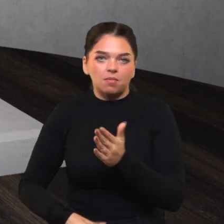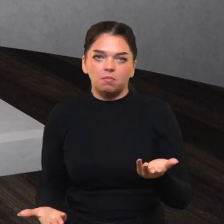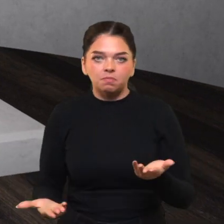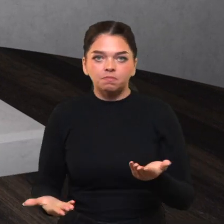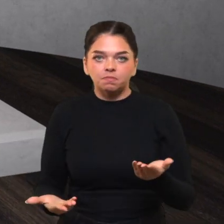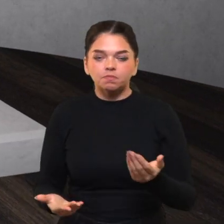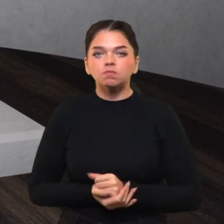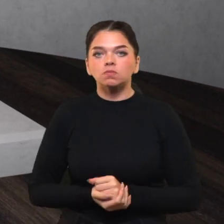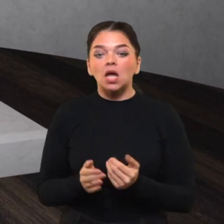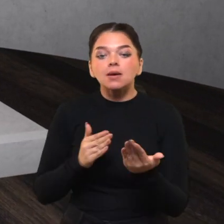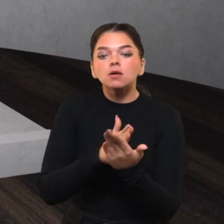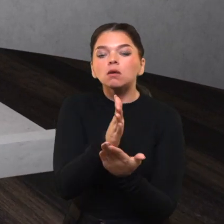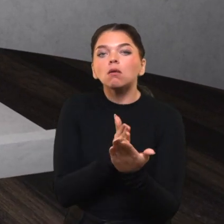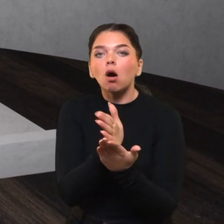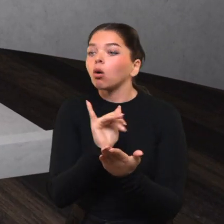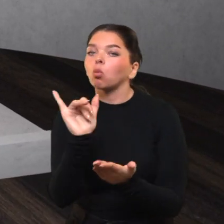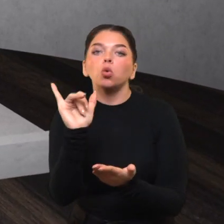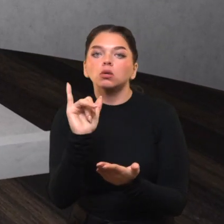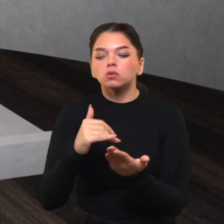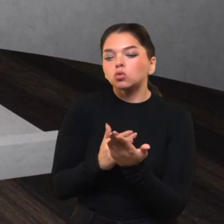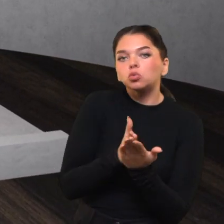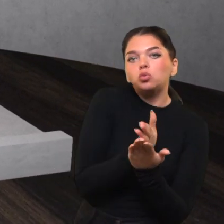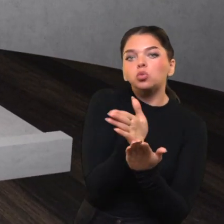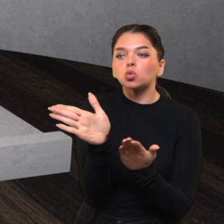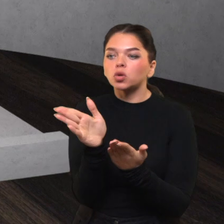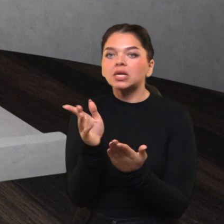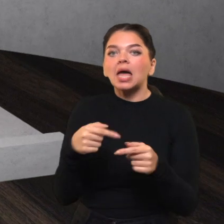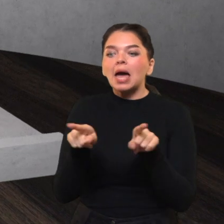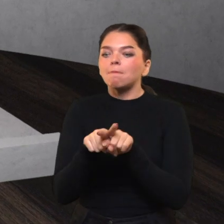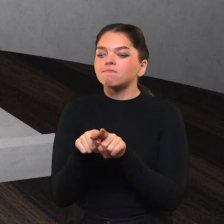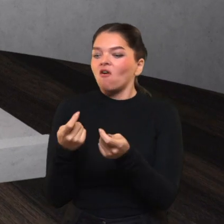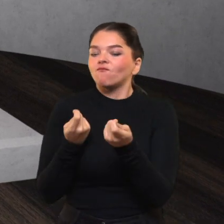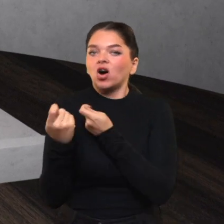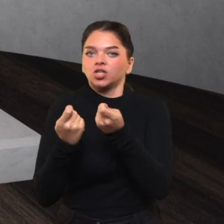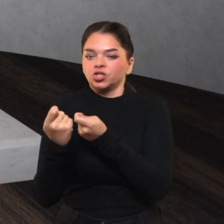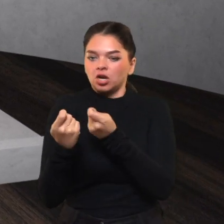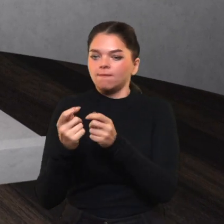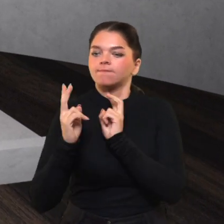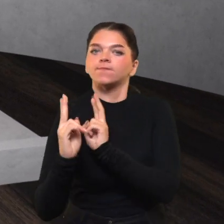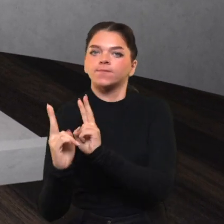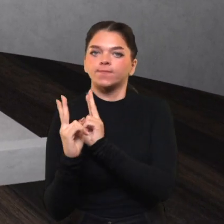kur visa tai nukreipta, tai nukreipta į nebėjotiną statuso įtvirtinimą.